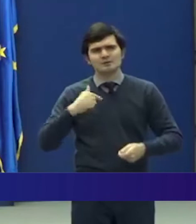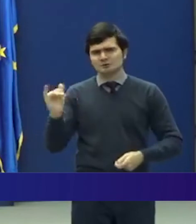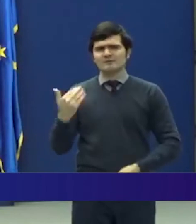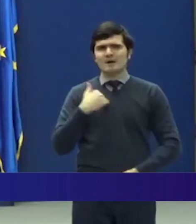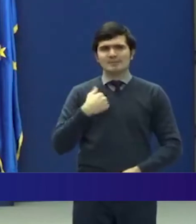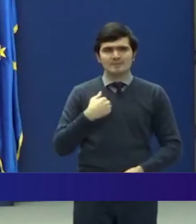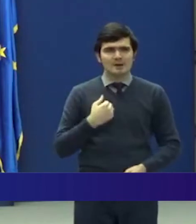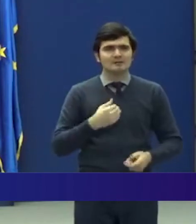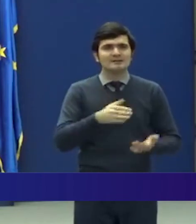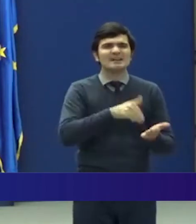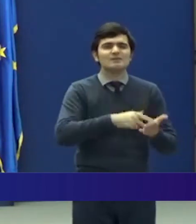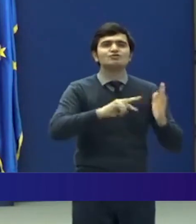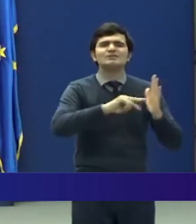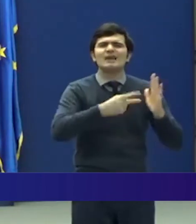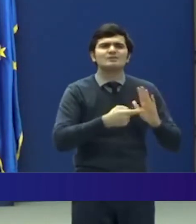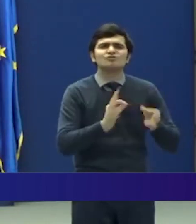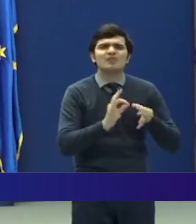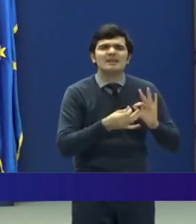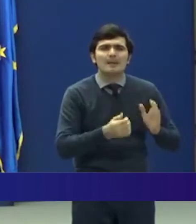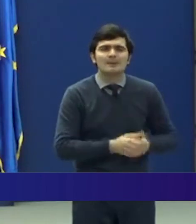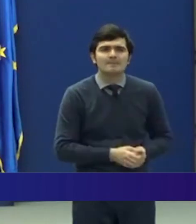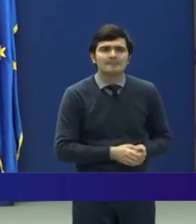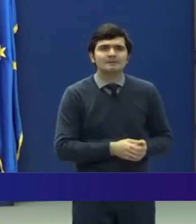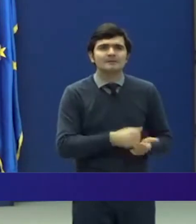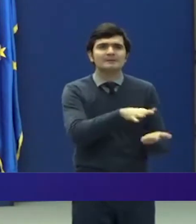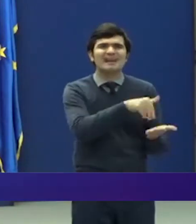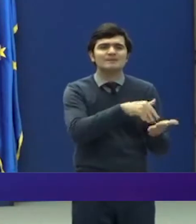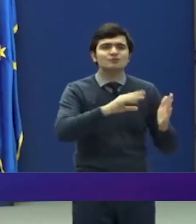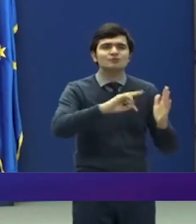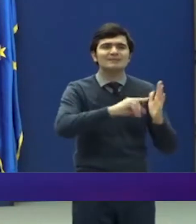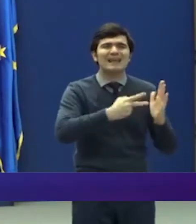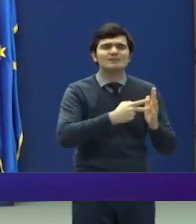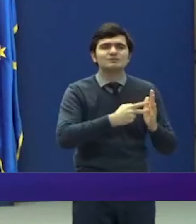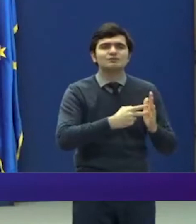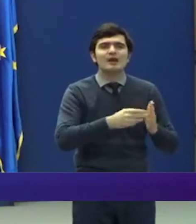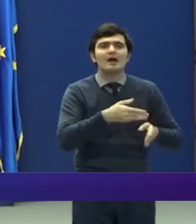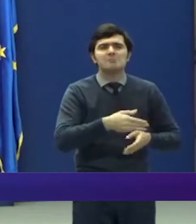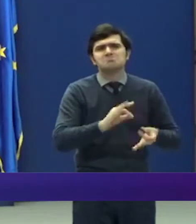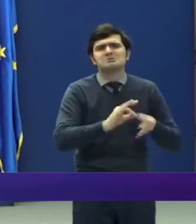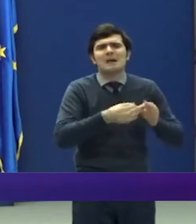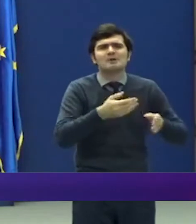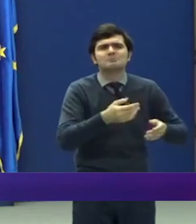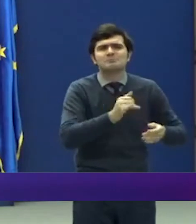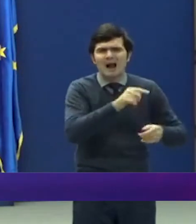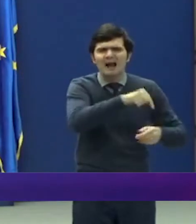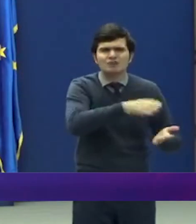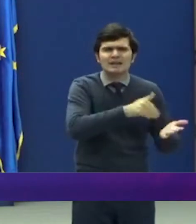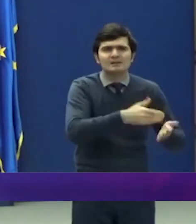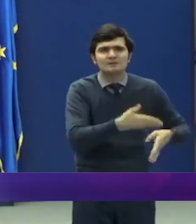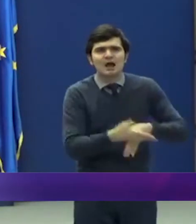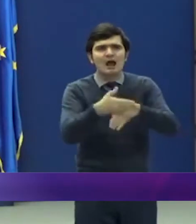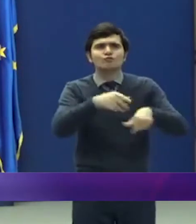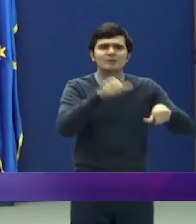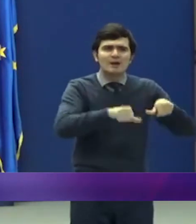acest gen, serviciile tehnice sunt acelea care ajută economia, care asigură